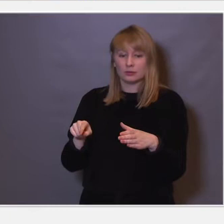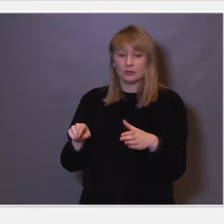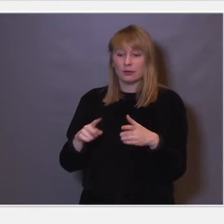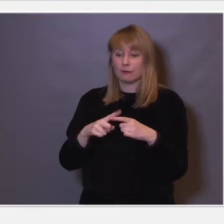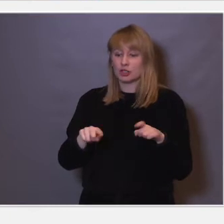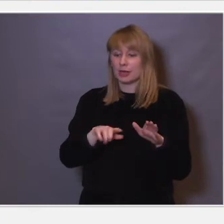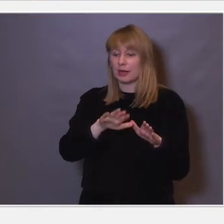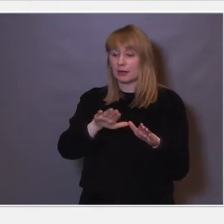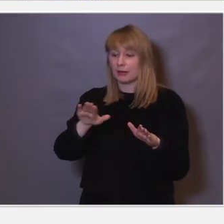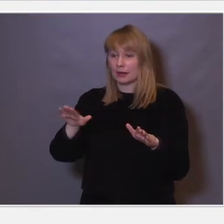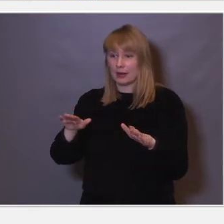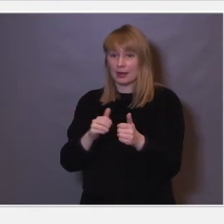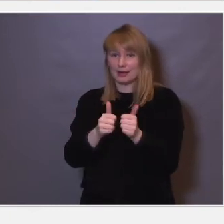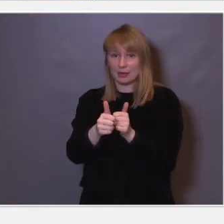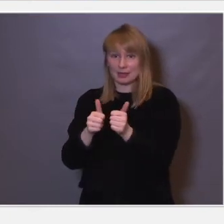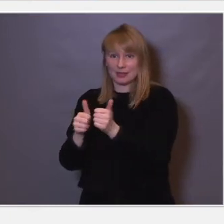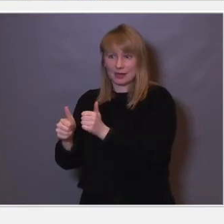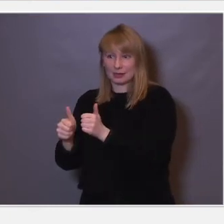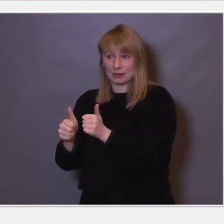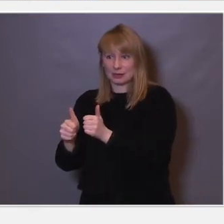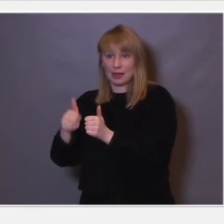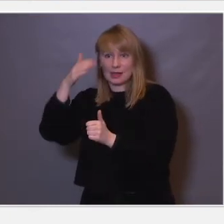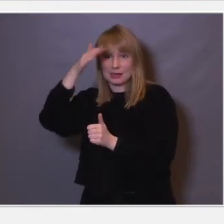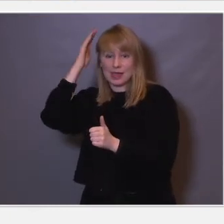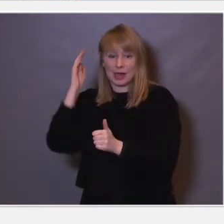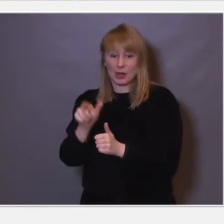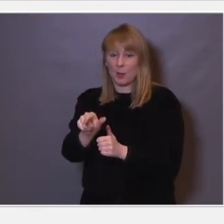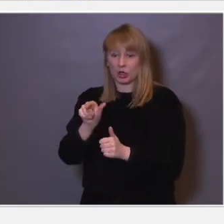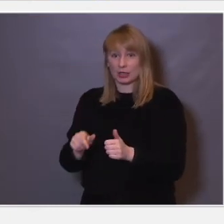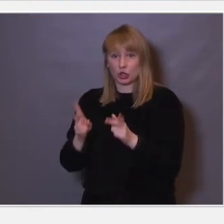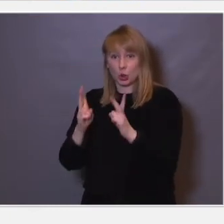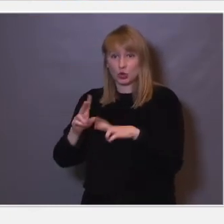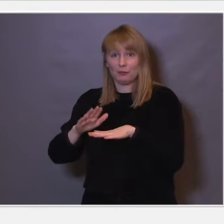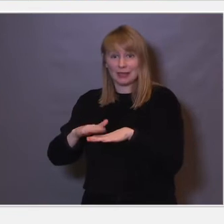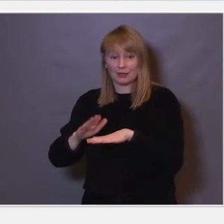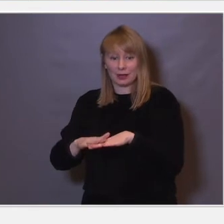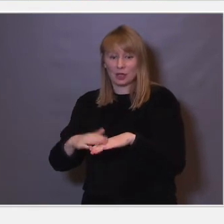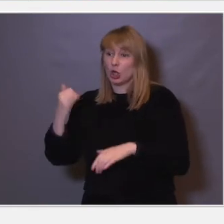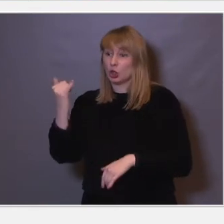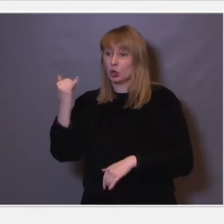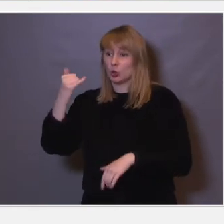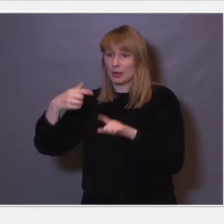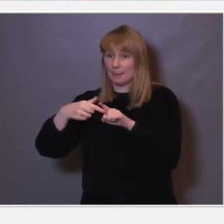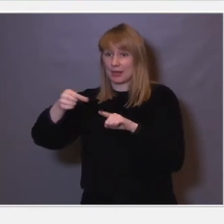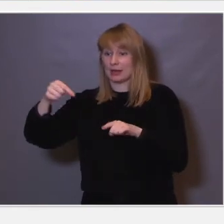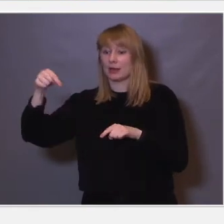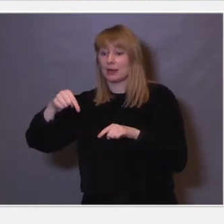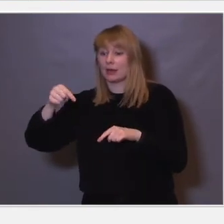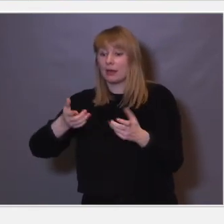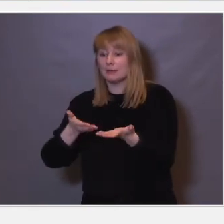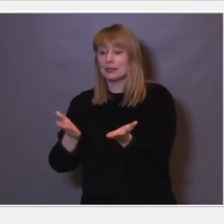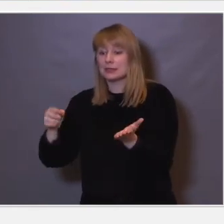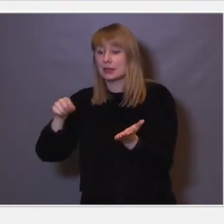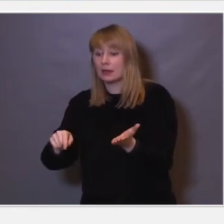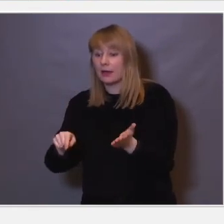ulike delene av kroppen vår er representert i hjernebarken. Også fingrene. Så de gule pilene her, det viser da